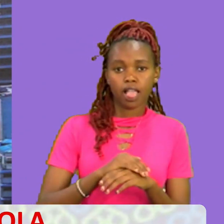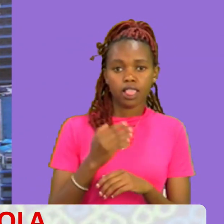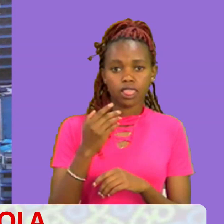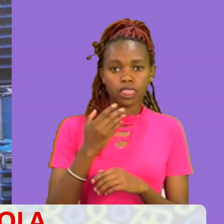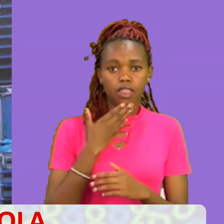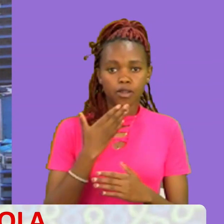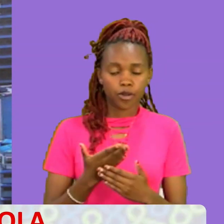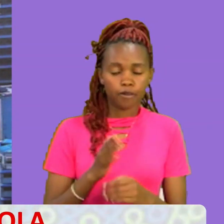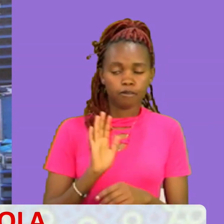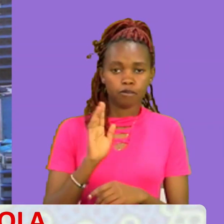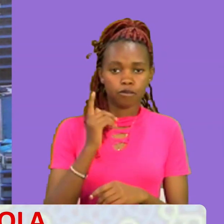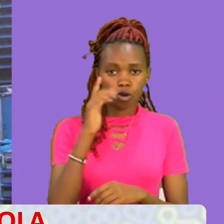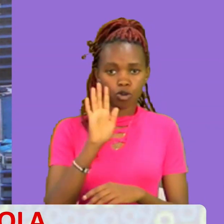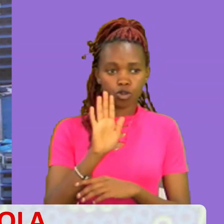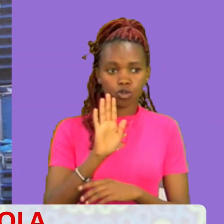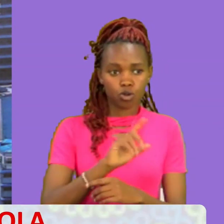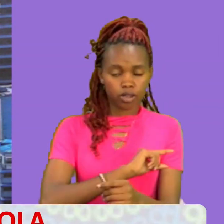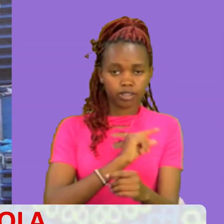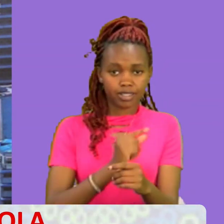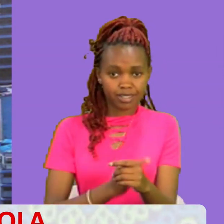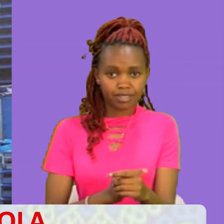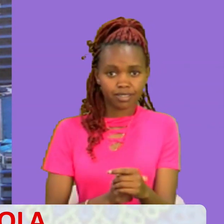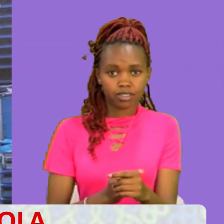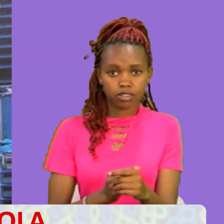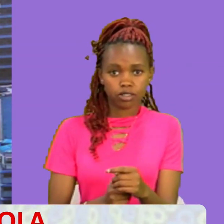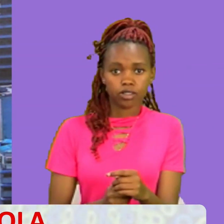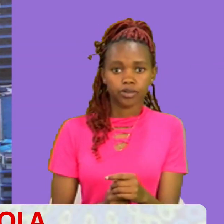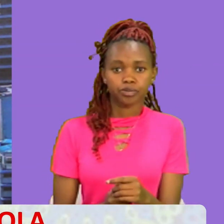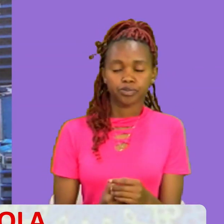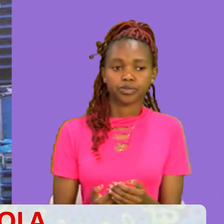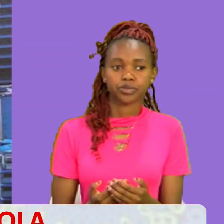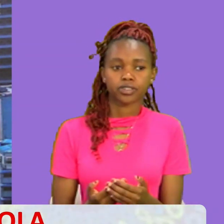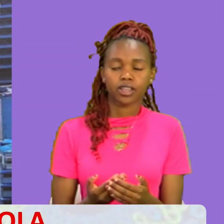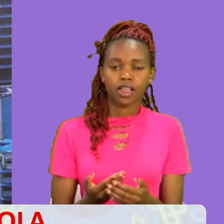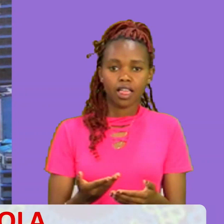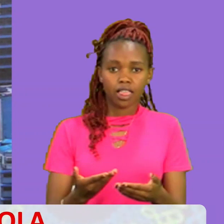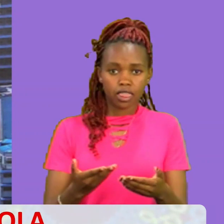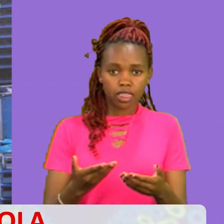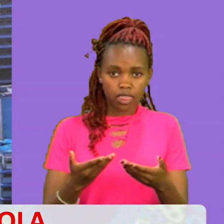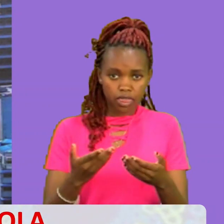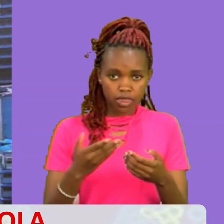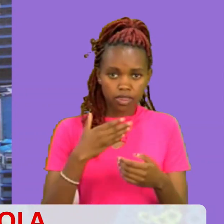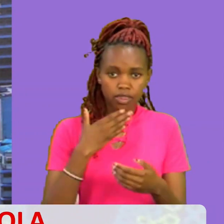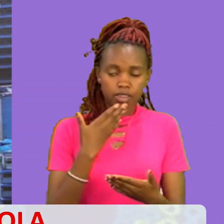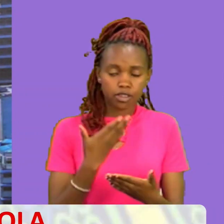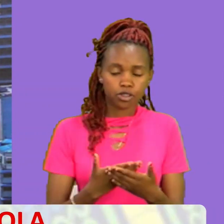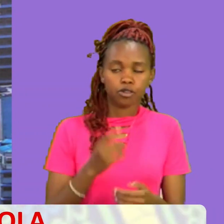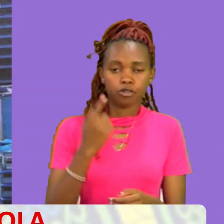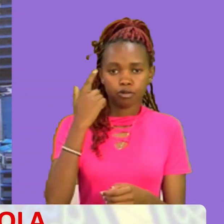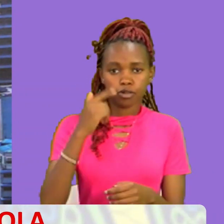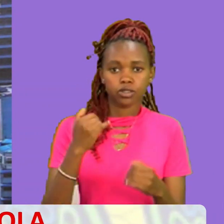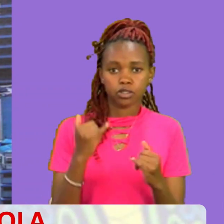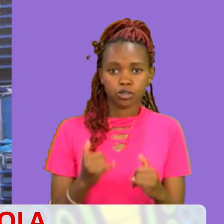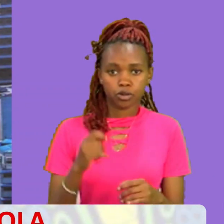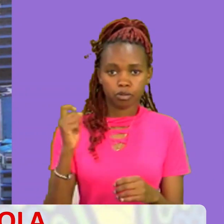asante kwa siku ya leo Umekua mwaminifu Asante buwana kwa mano, umetuingiza katika mwezi huu na baraka Unatuingiza katika mwezi huu na